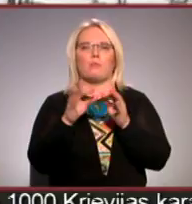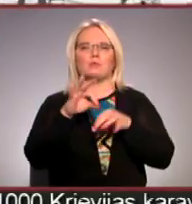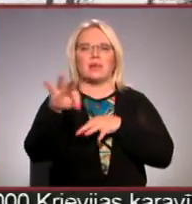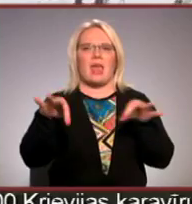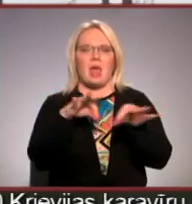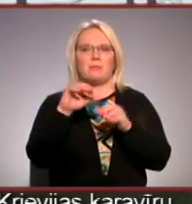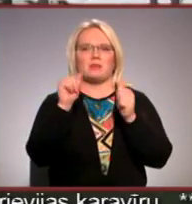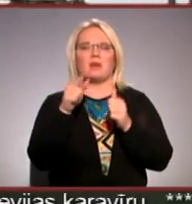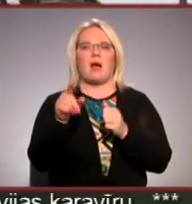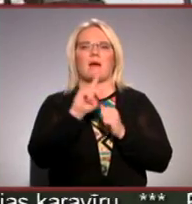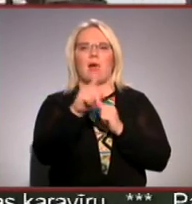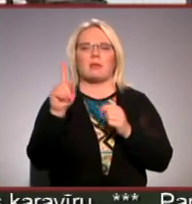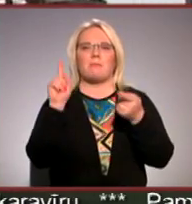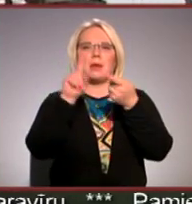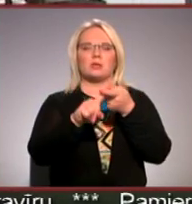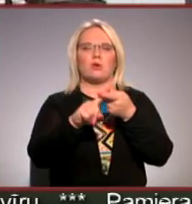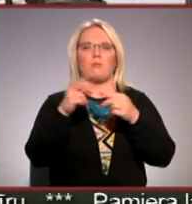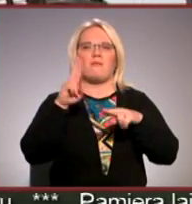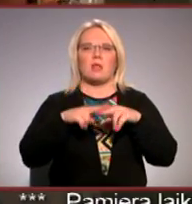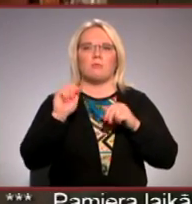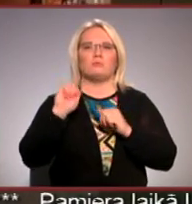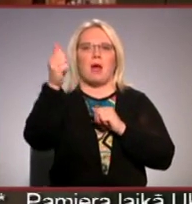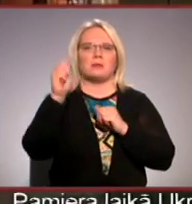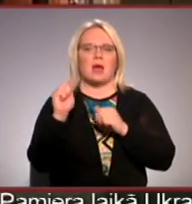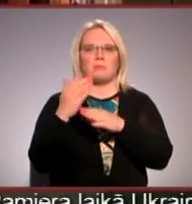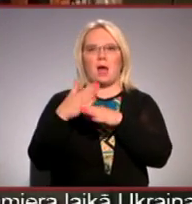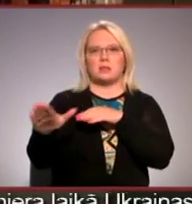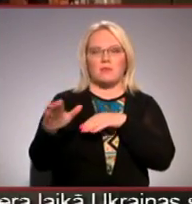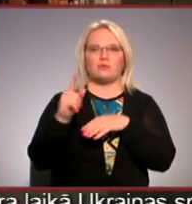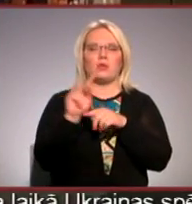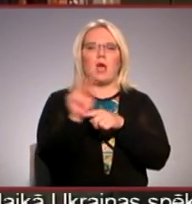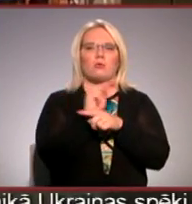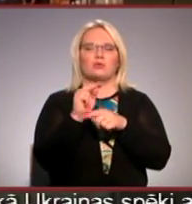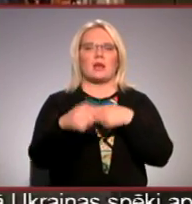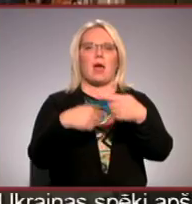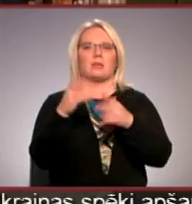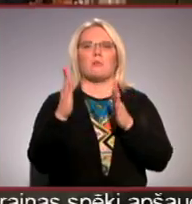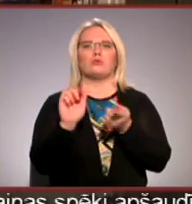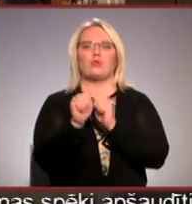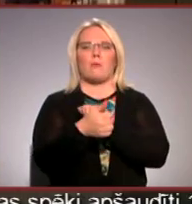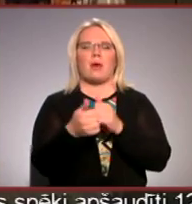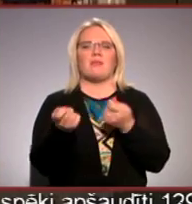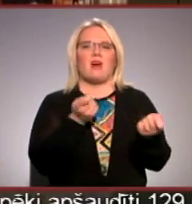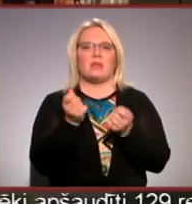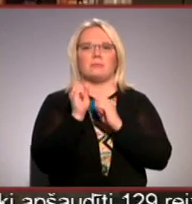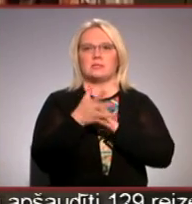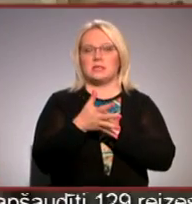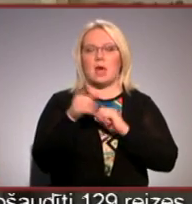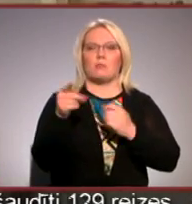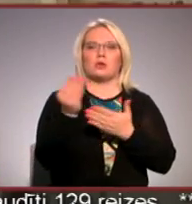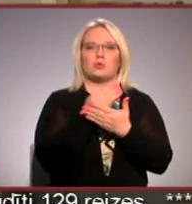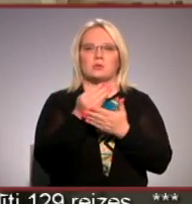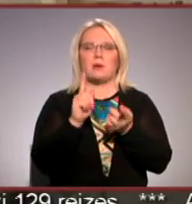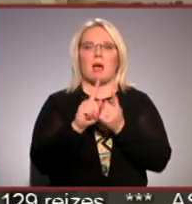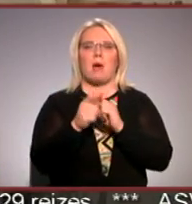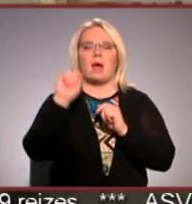katra pieslēguma vieta būs pārslēdzama atsevišķi. Turklāt rekonstrukcijas gaitā tiks nomainīta arī vadības sistēma, un tas nozīmē, ka